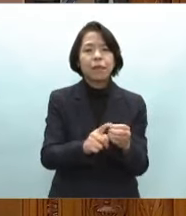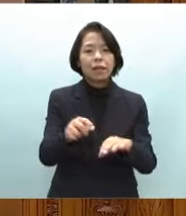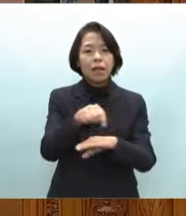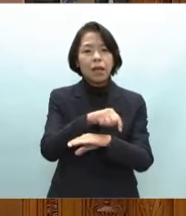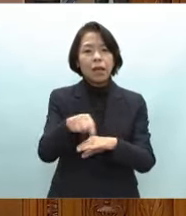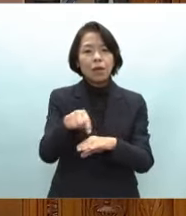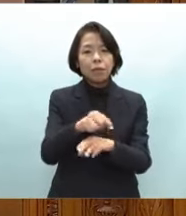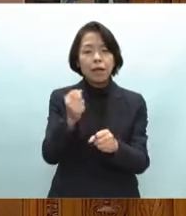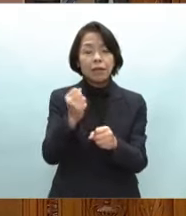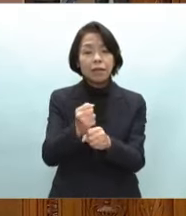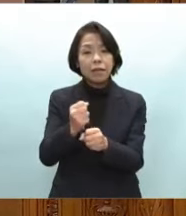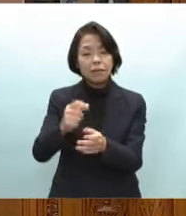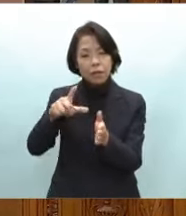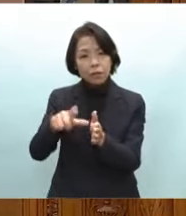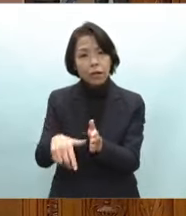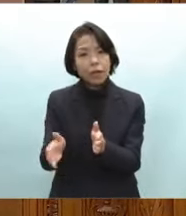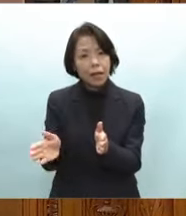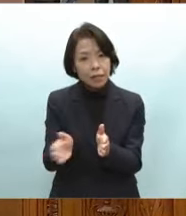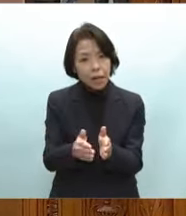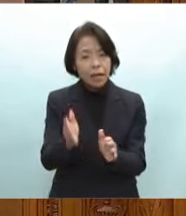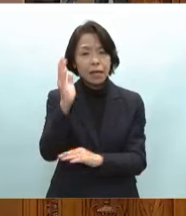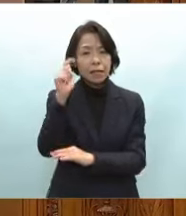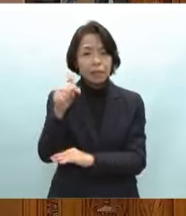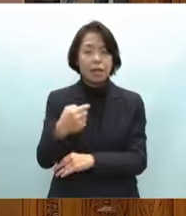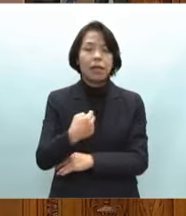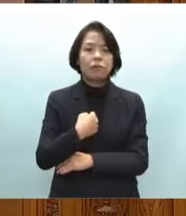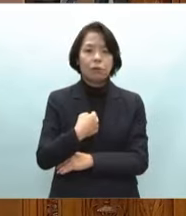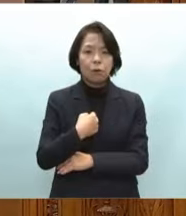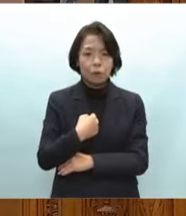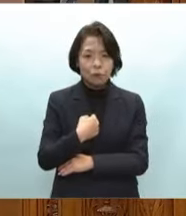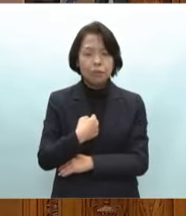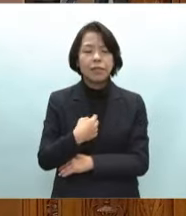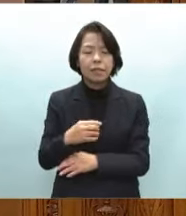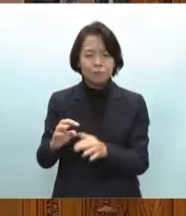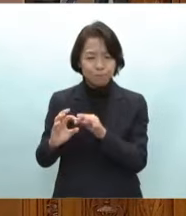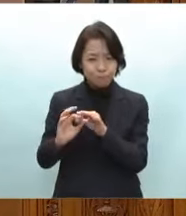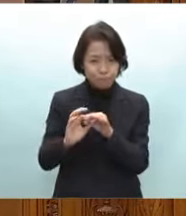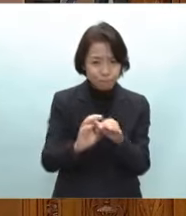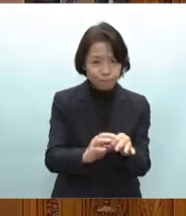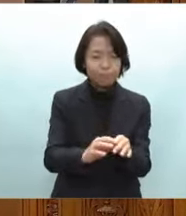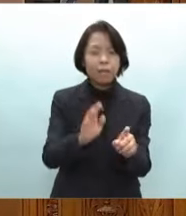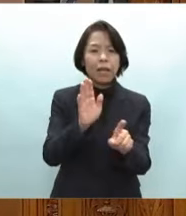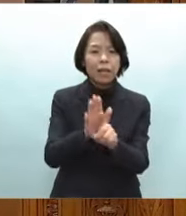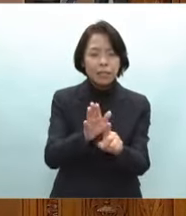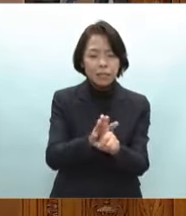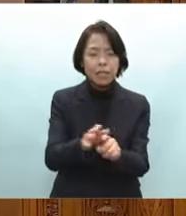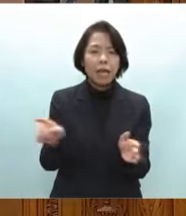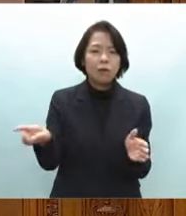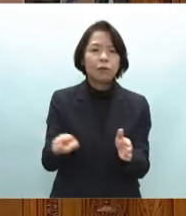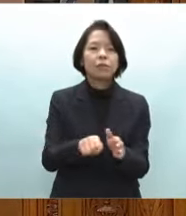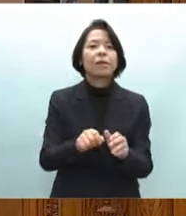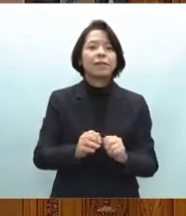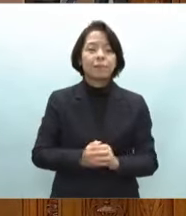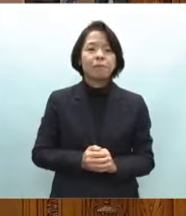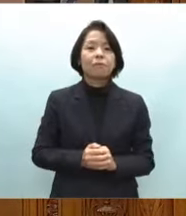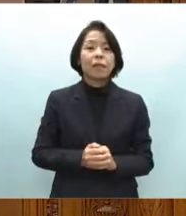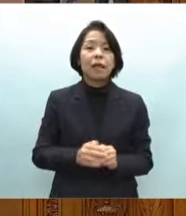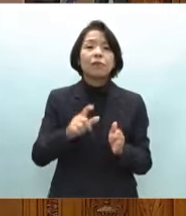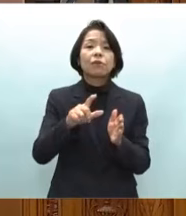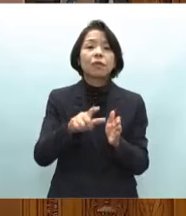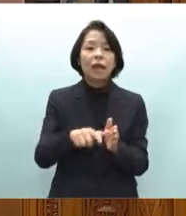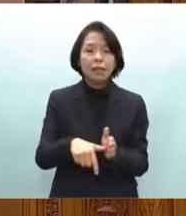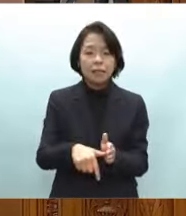策定段階から政府としての息の長い支援を行ってまいりますその際に